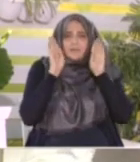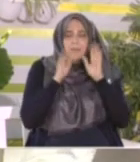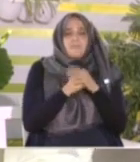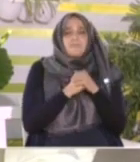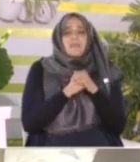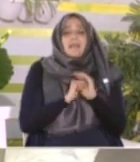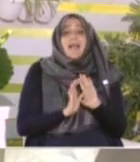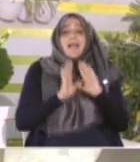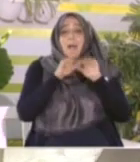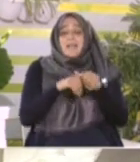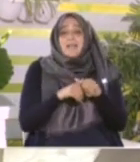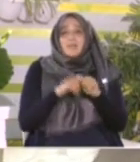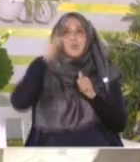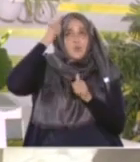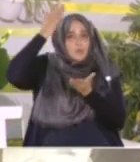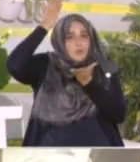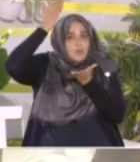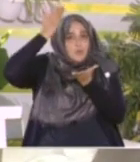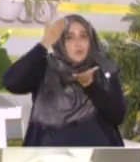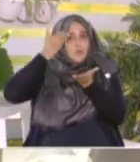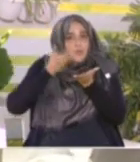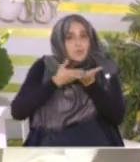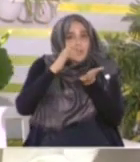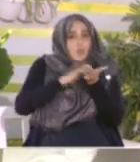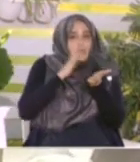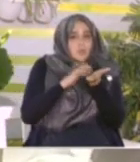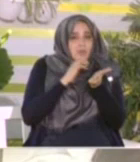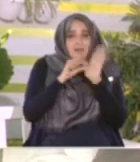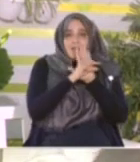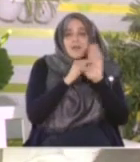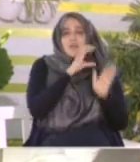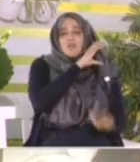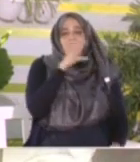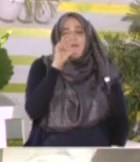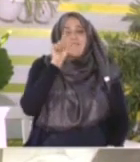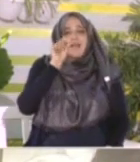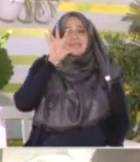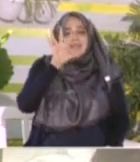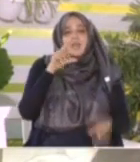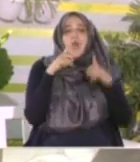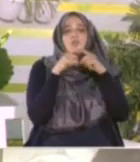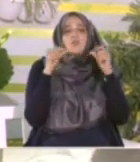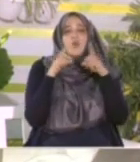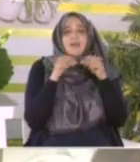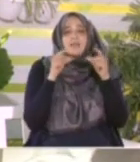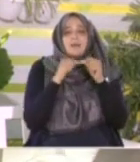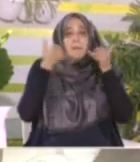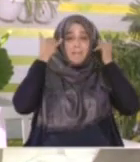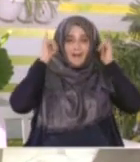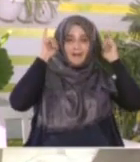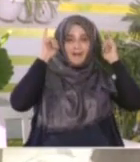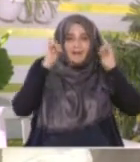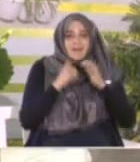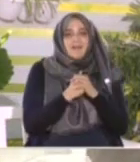قرآن يتلى الآية 125 من صورة البقرة